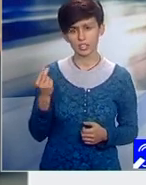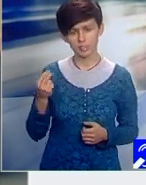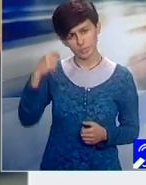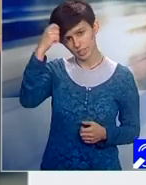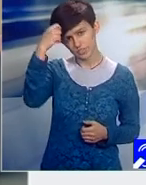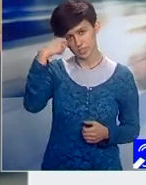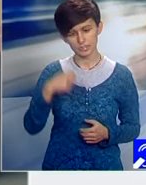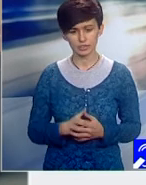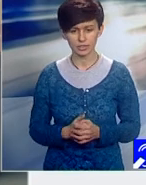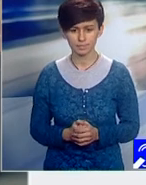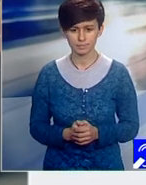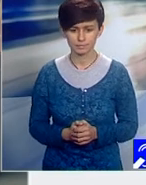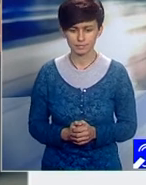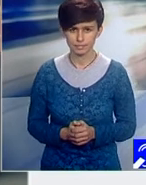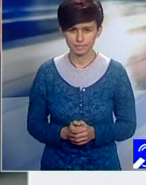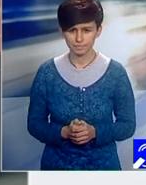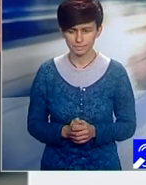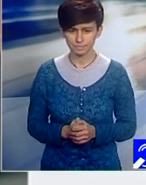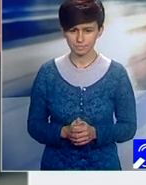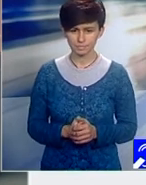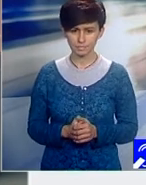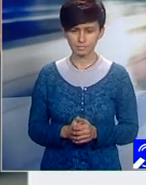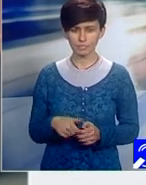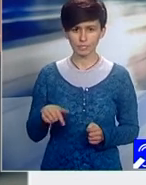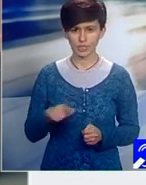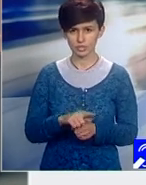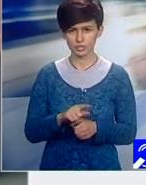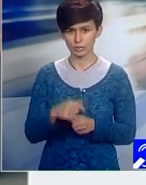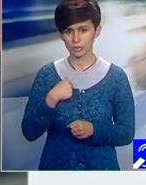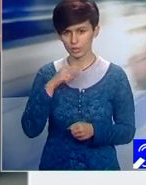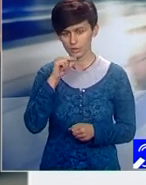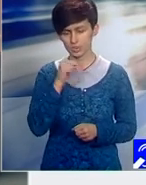Beneficii și oportunități, din acest punct de vedere, la acest lucru mă refer.